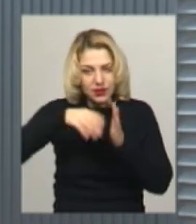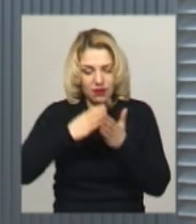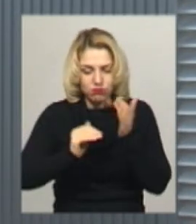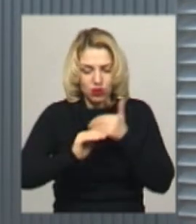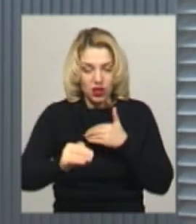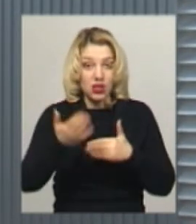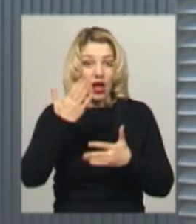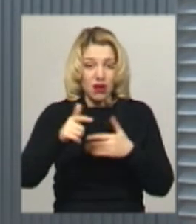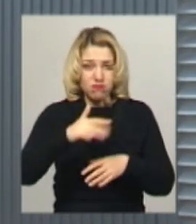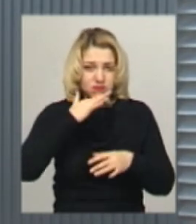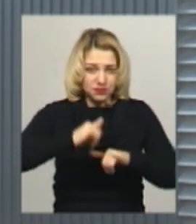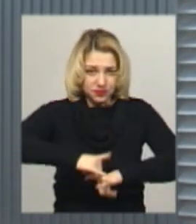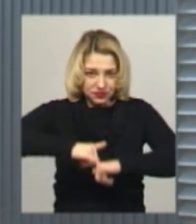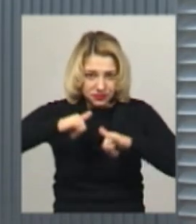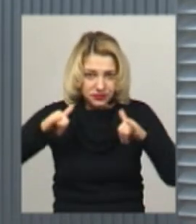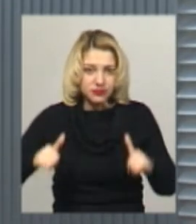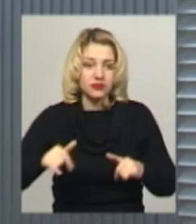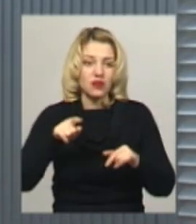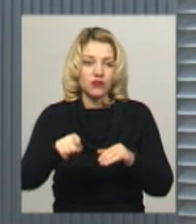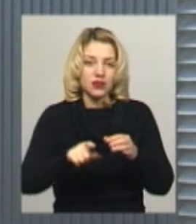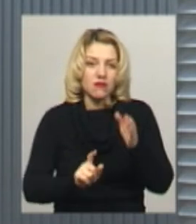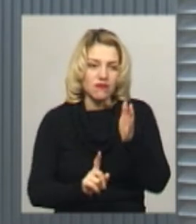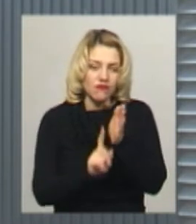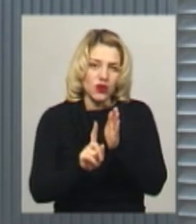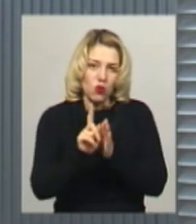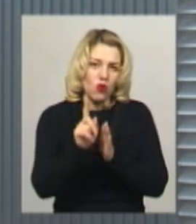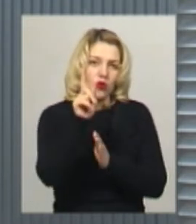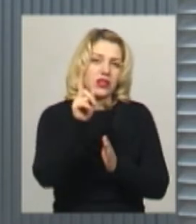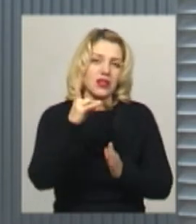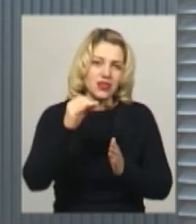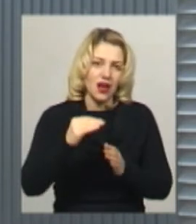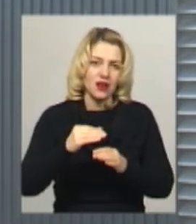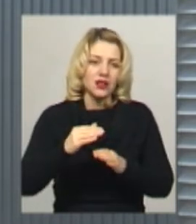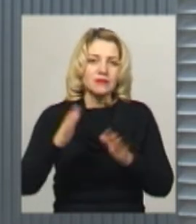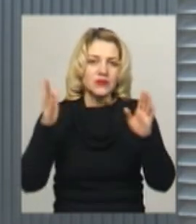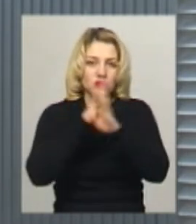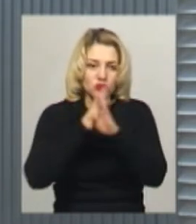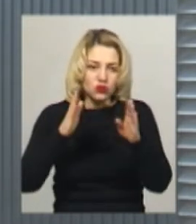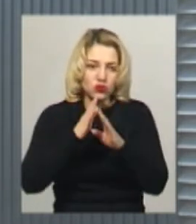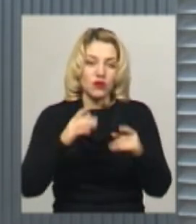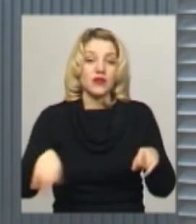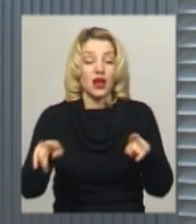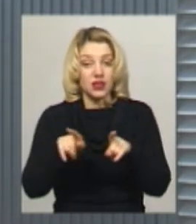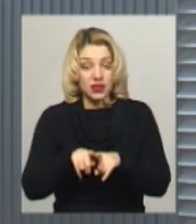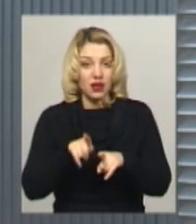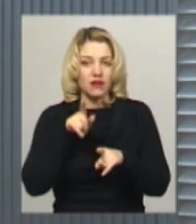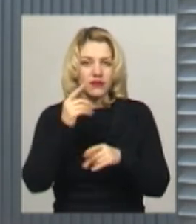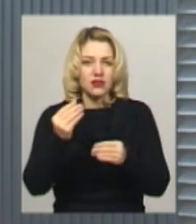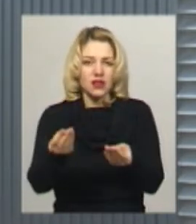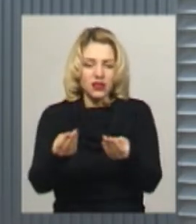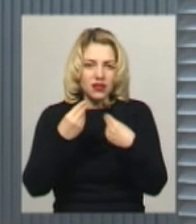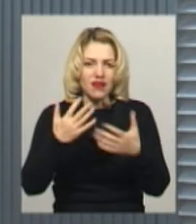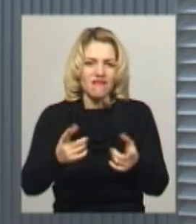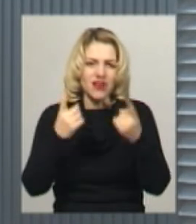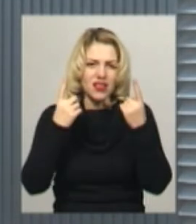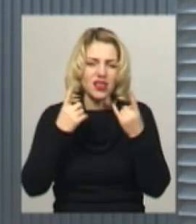значній кількості він виходить на зовні. Таким чином, якраз він приносить дуже велику шкоду